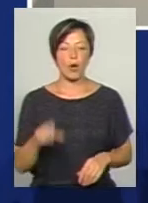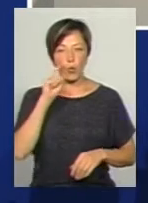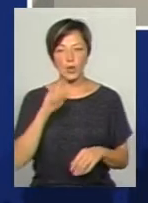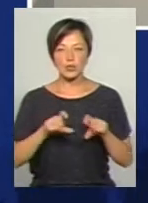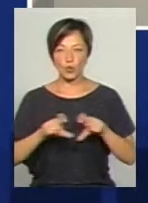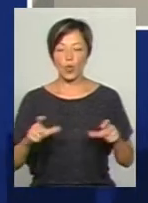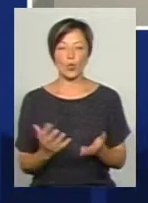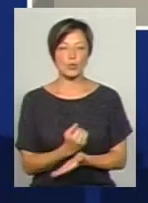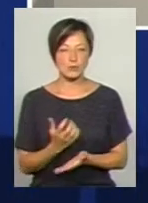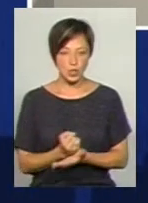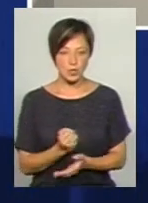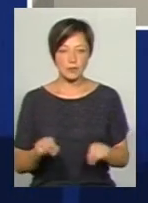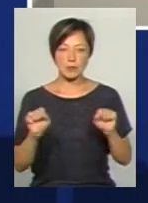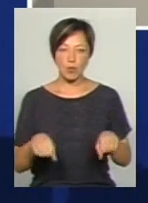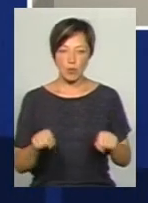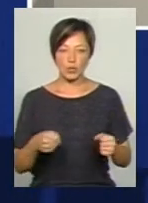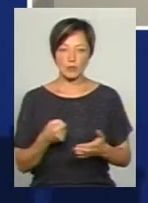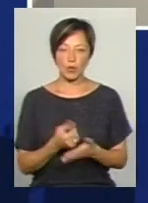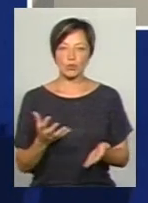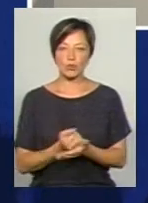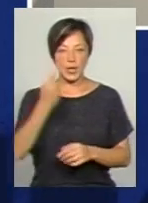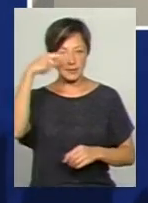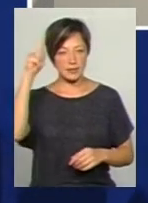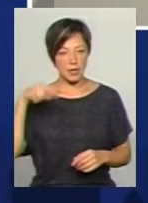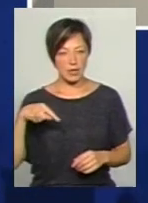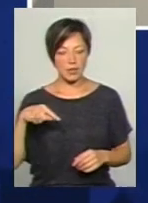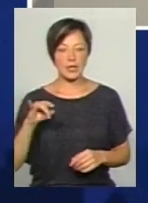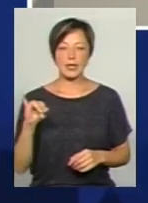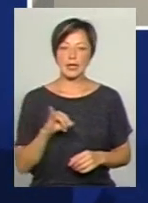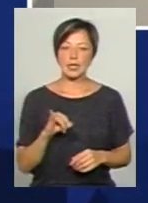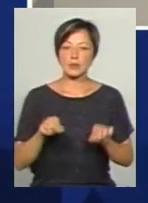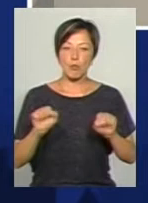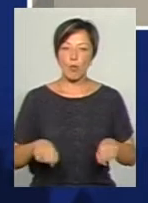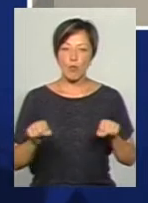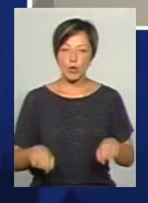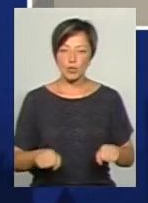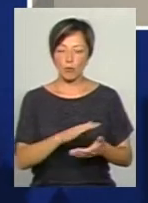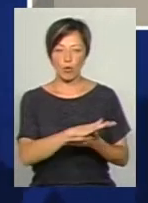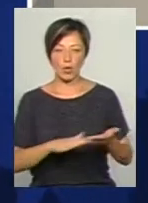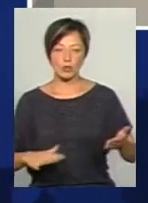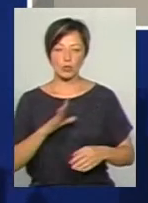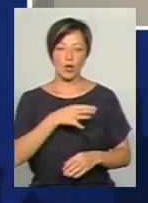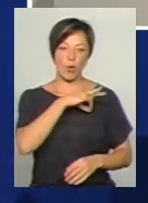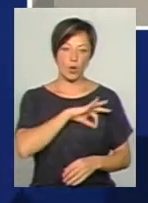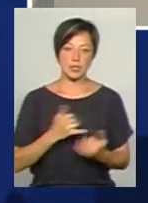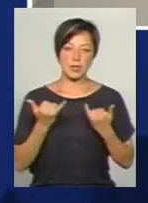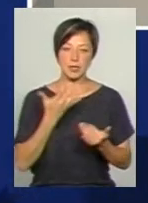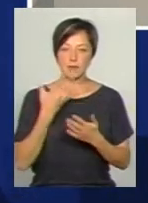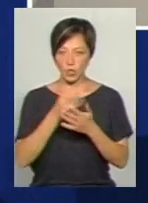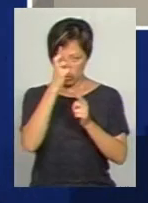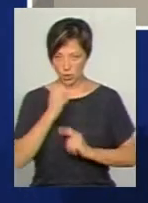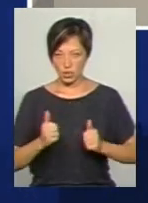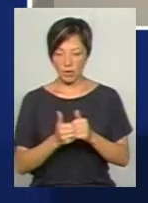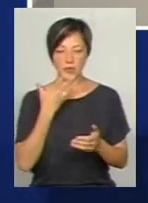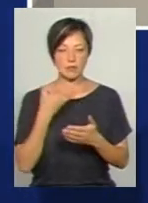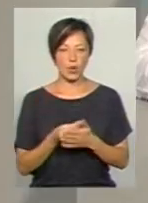успішним, спроможним до здобуття знань і спроможним в подальшому бути корисним для своєї держави, для